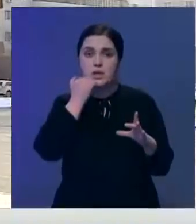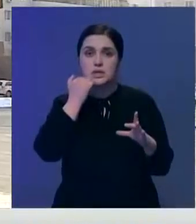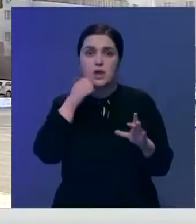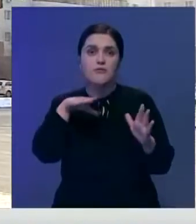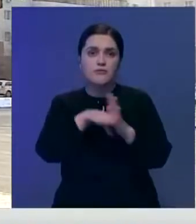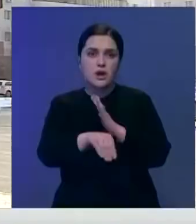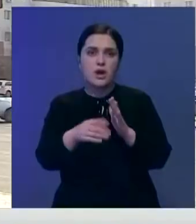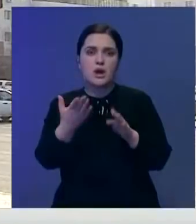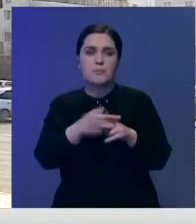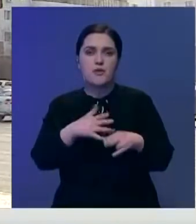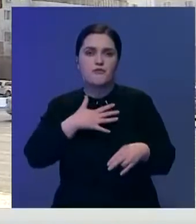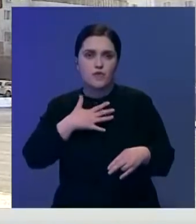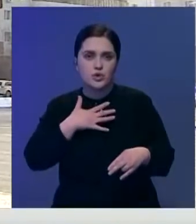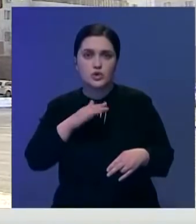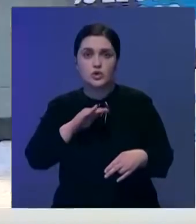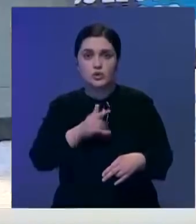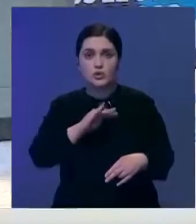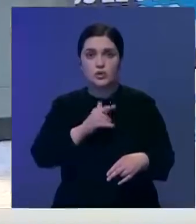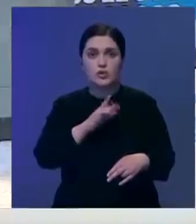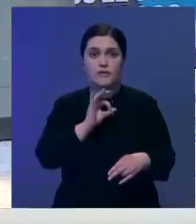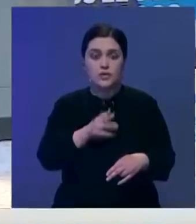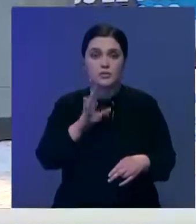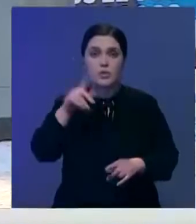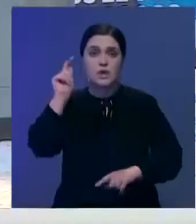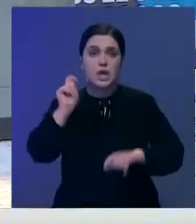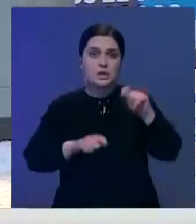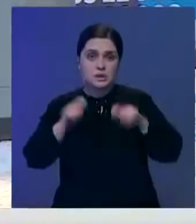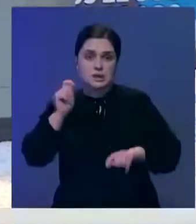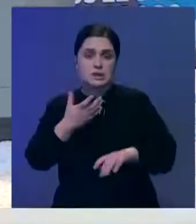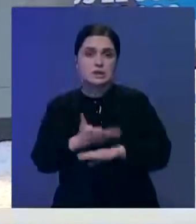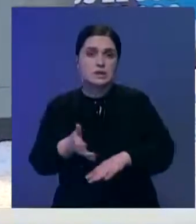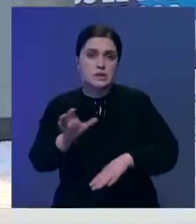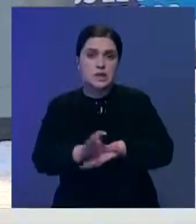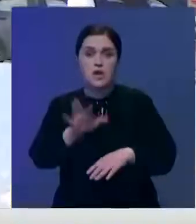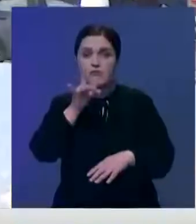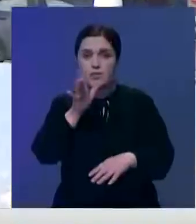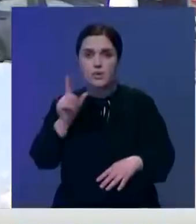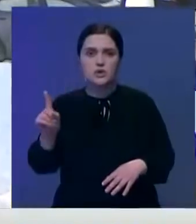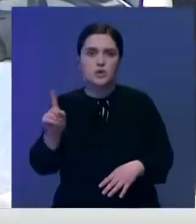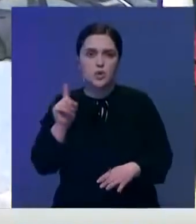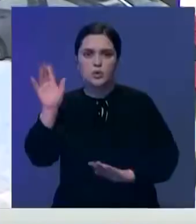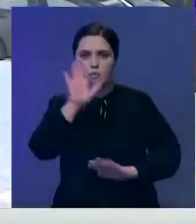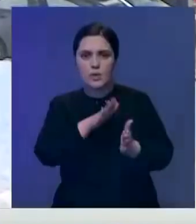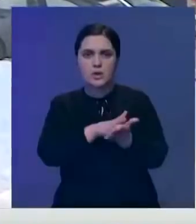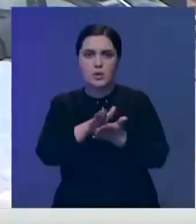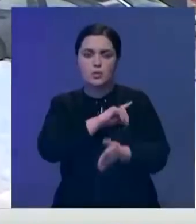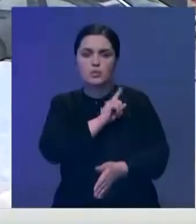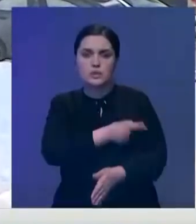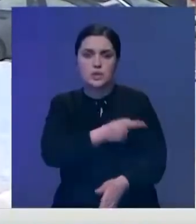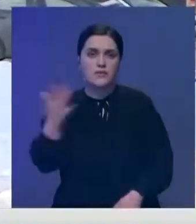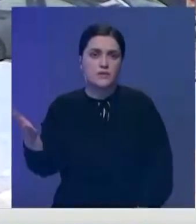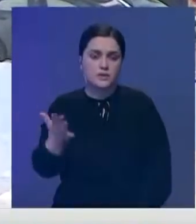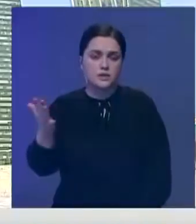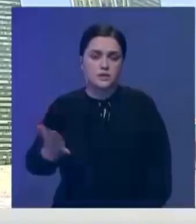фронтальных разделов на юге и юго-востоке республики пройдут осадки, местами сильные. Временами ожидаются туман, гололед и